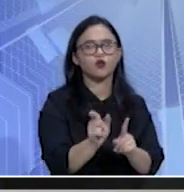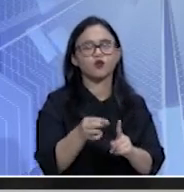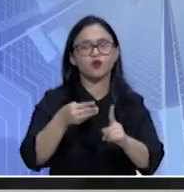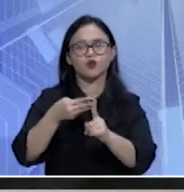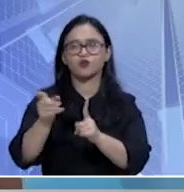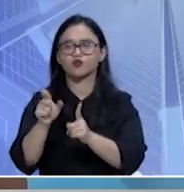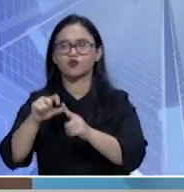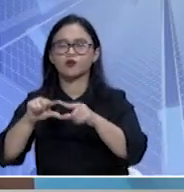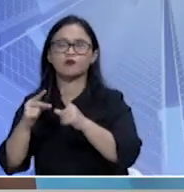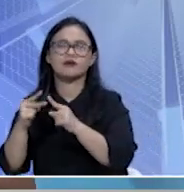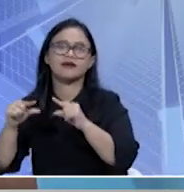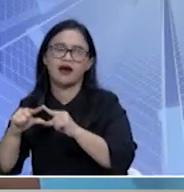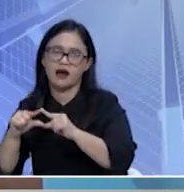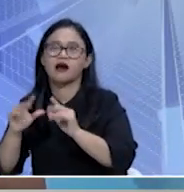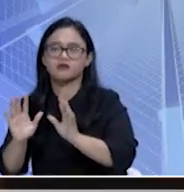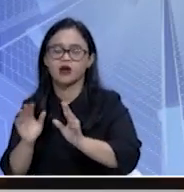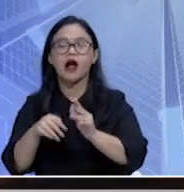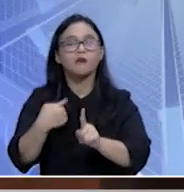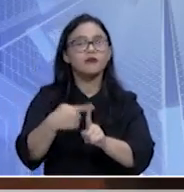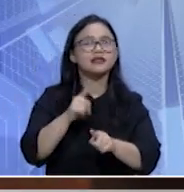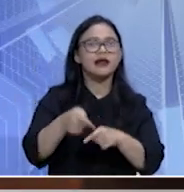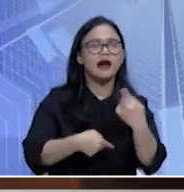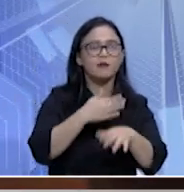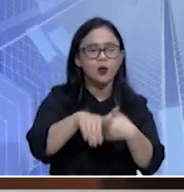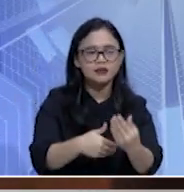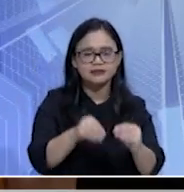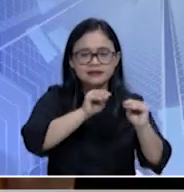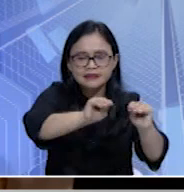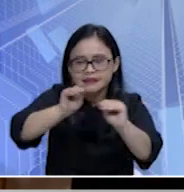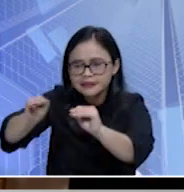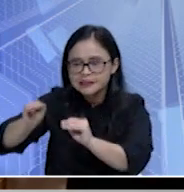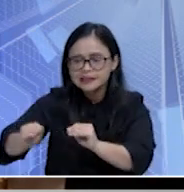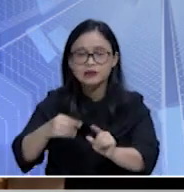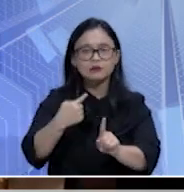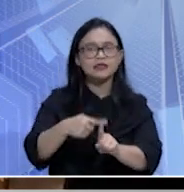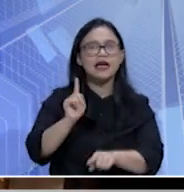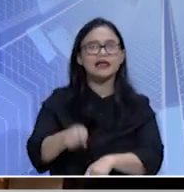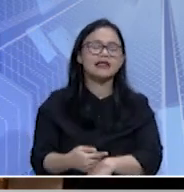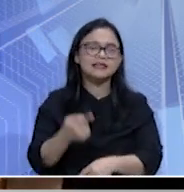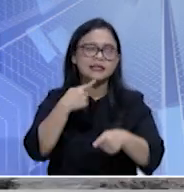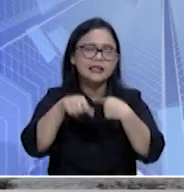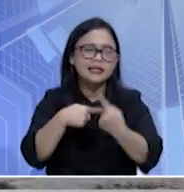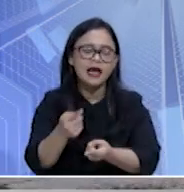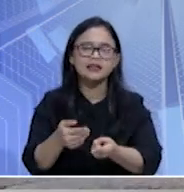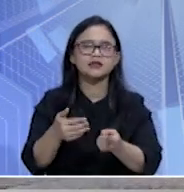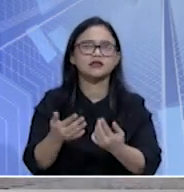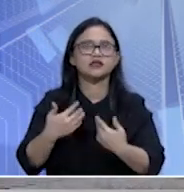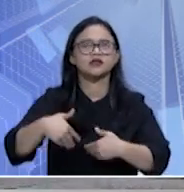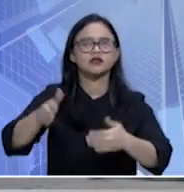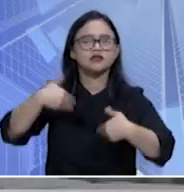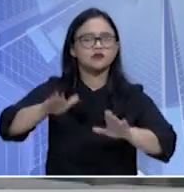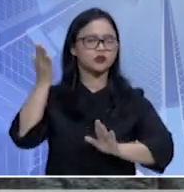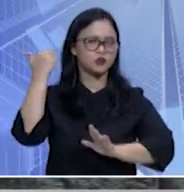Pola wisata ini juga memiliki edukasi, pengalaman, dan hiburan yang diperkuat dengan cerita bersejarah, dan